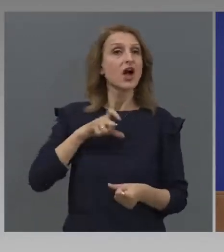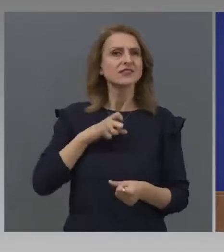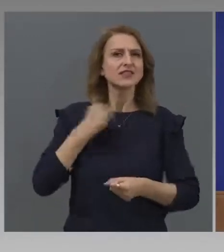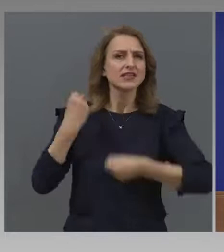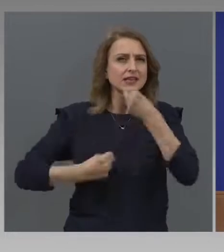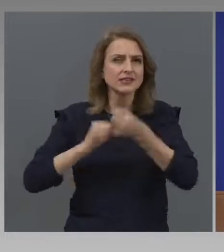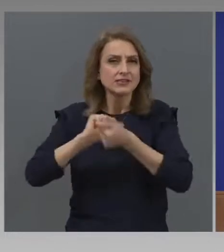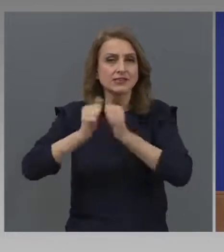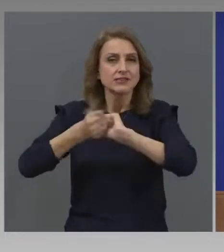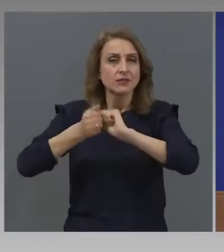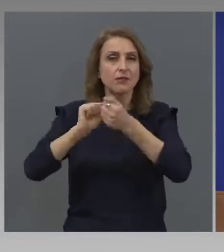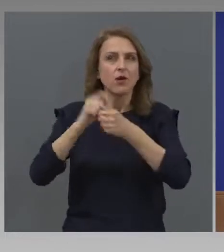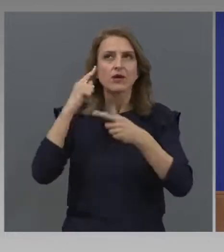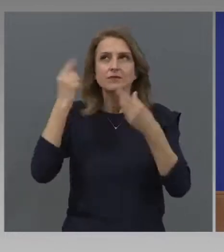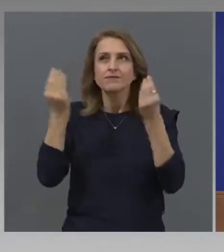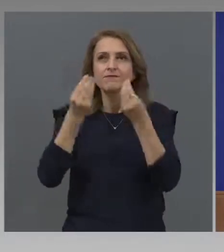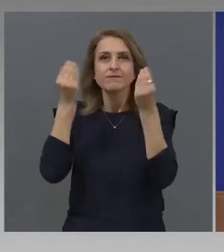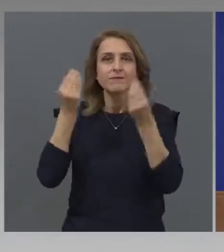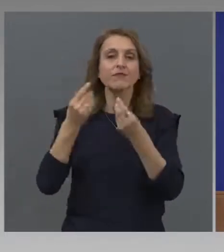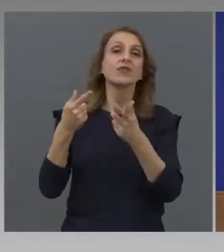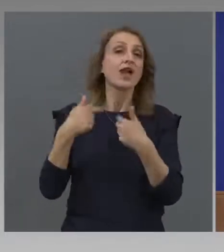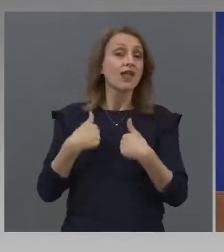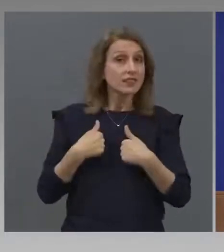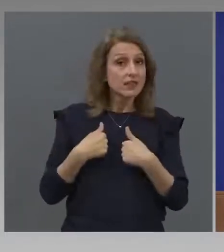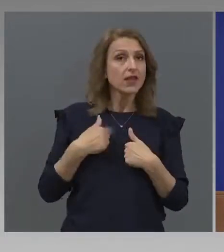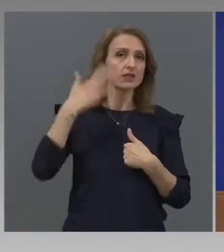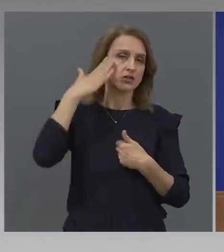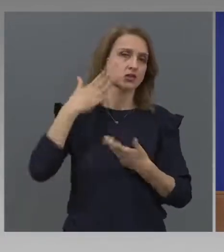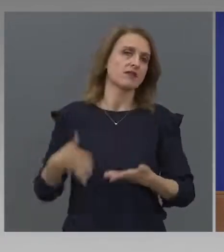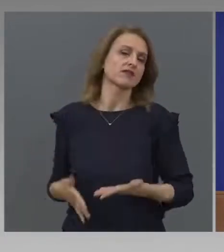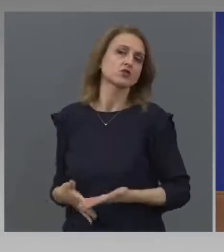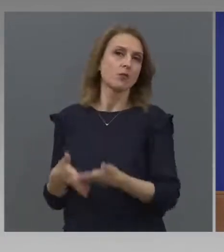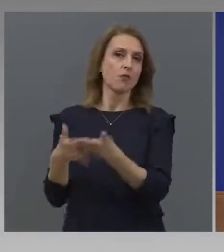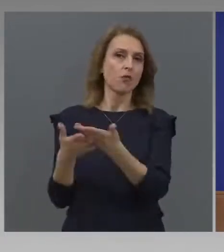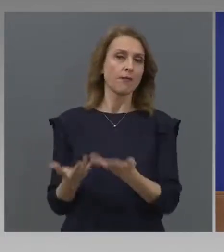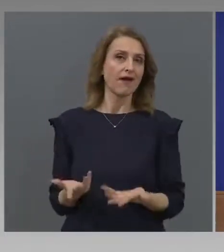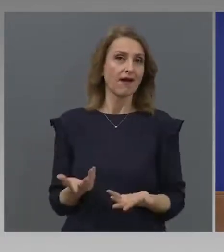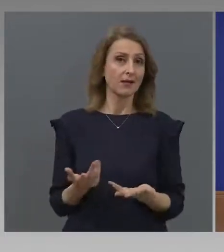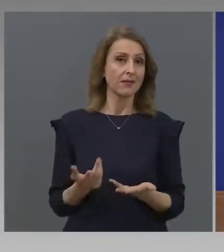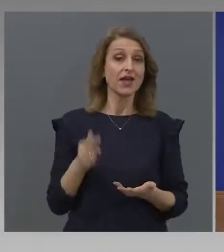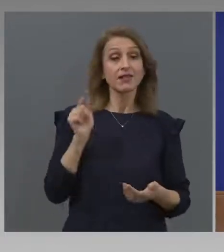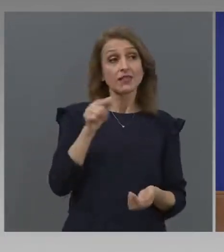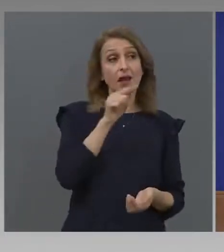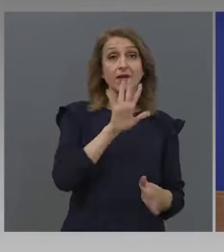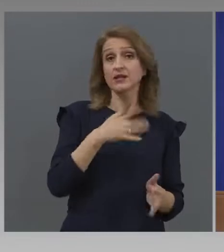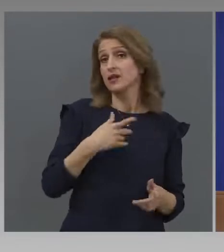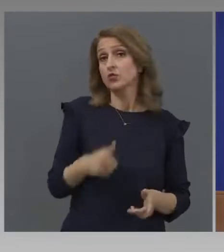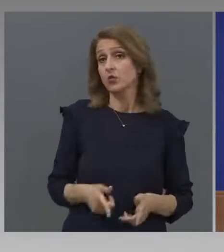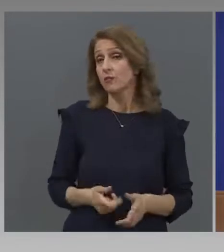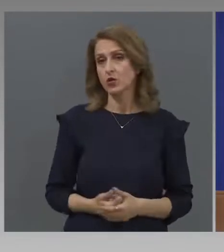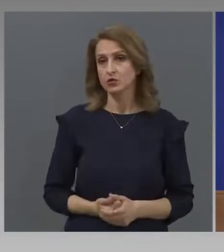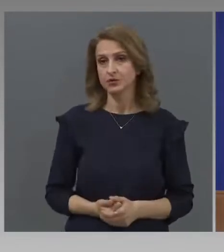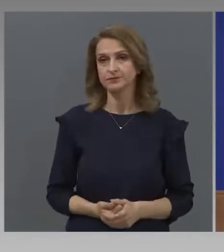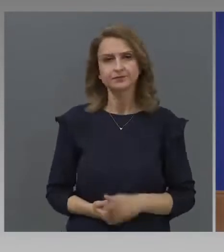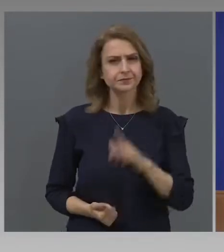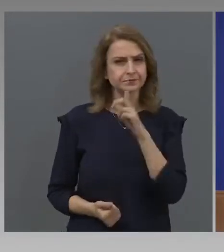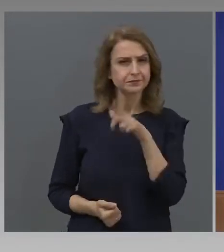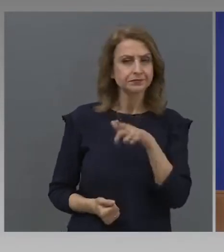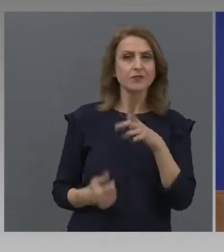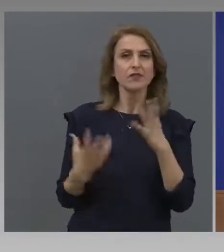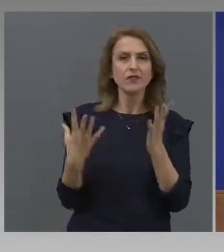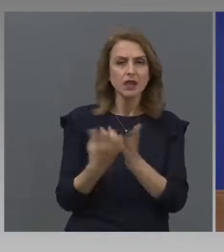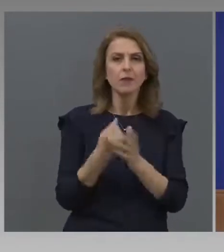много по-изобретателен. А ние, държавата, ще го помагаме там, където може. И колкото може. А от фритите молекули срещу